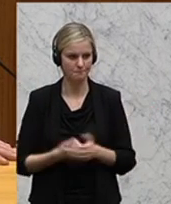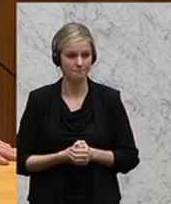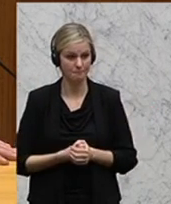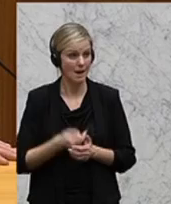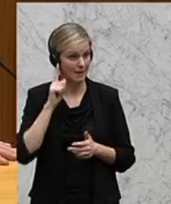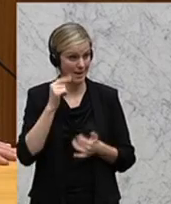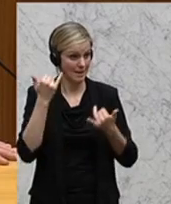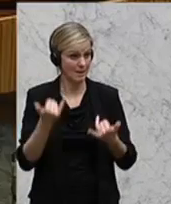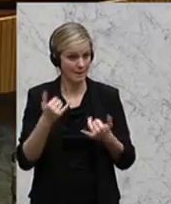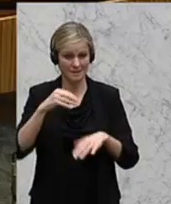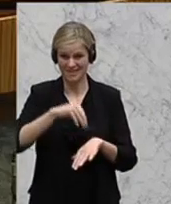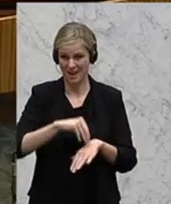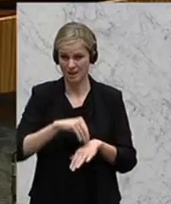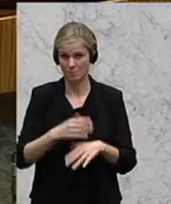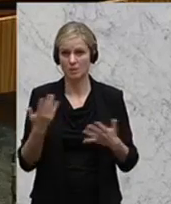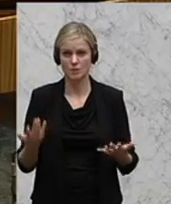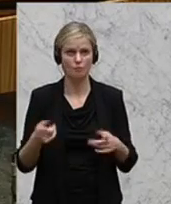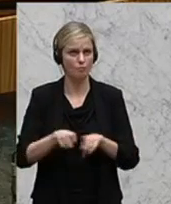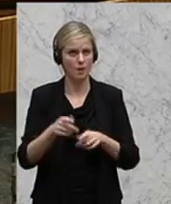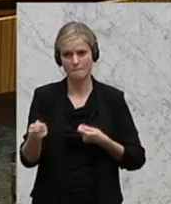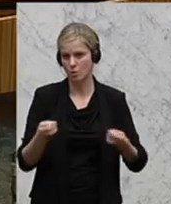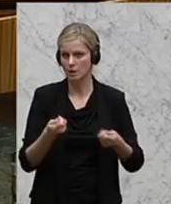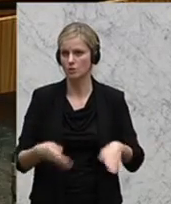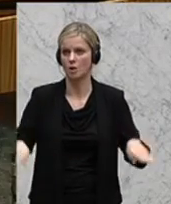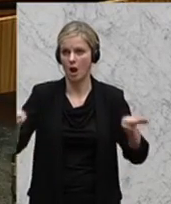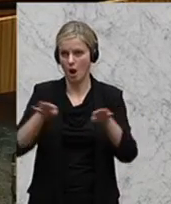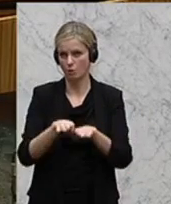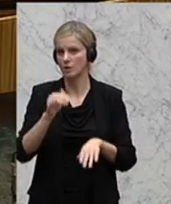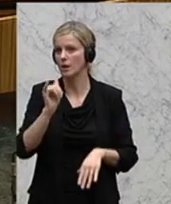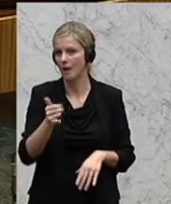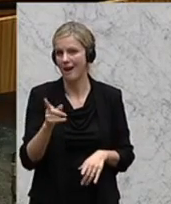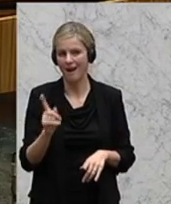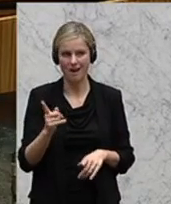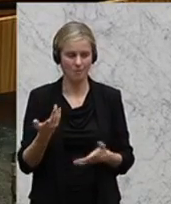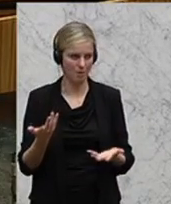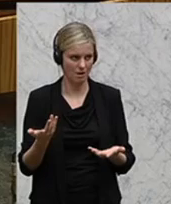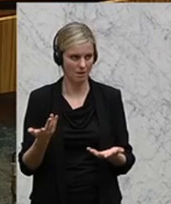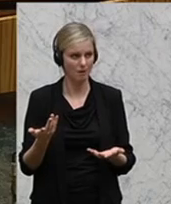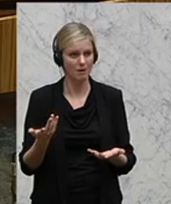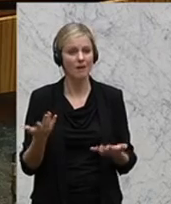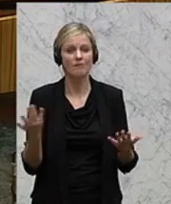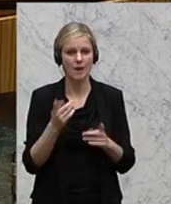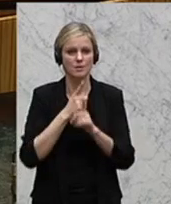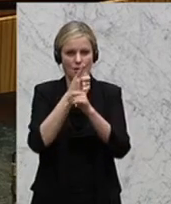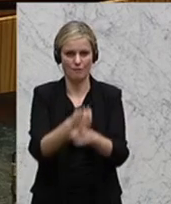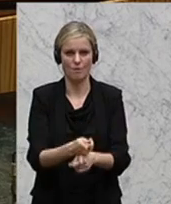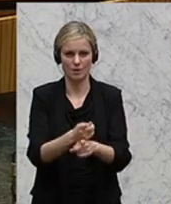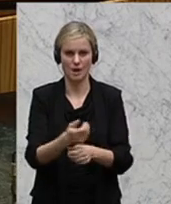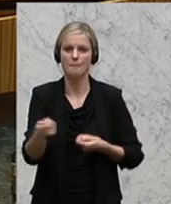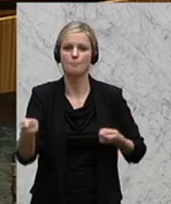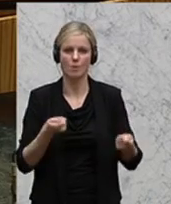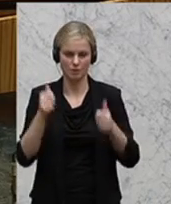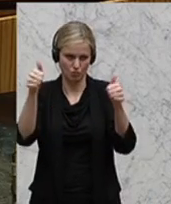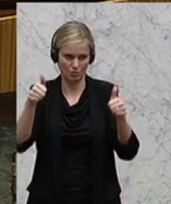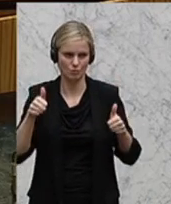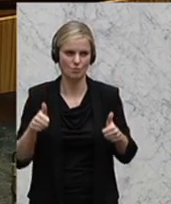Bundeskanzler, ist ein politischer Ausgleich. Wenn Sie so weitertun, wird dem der politische Konkurs folgen. Und dann reden wir über